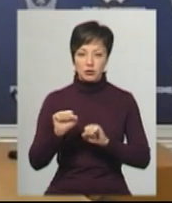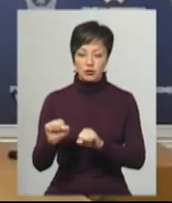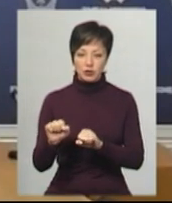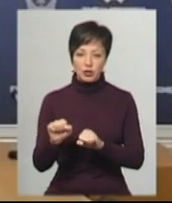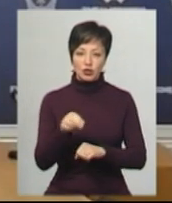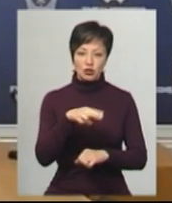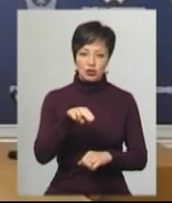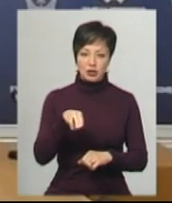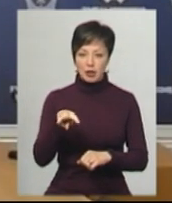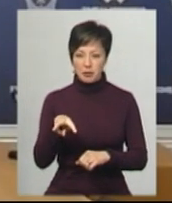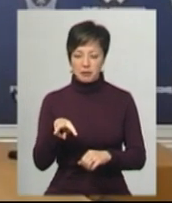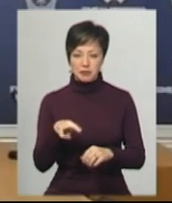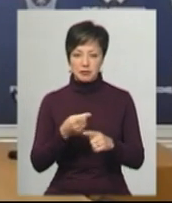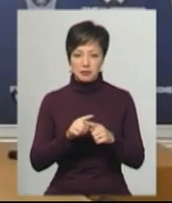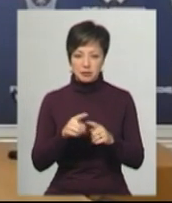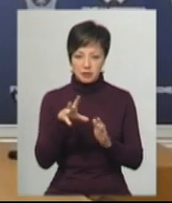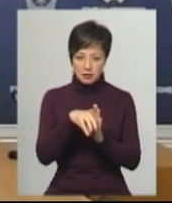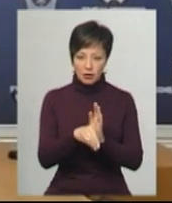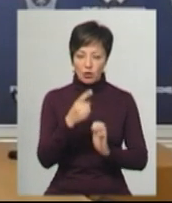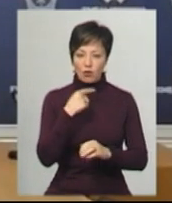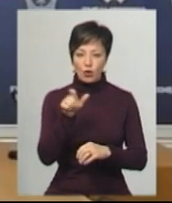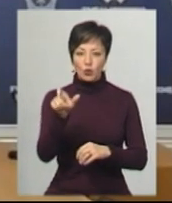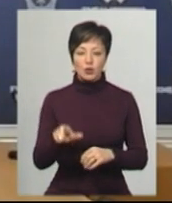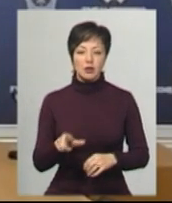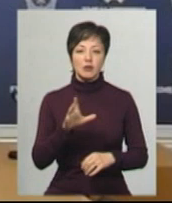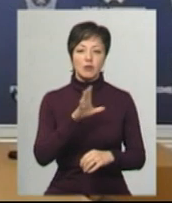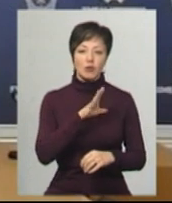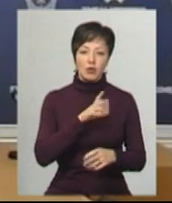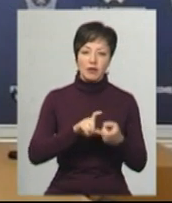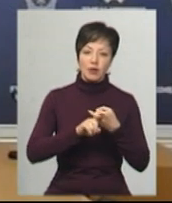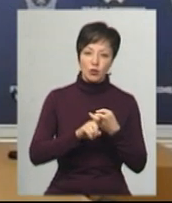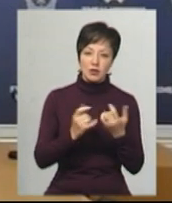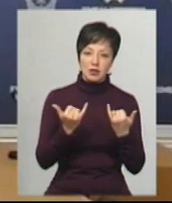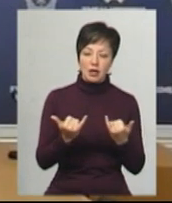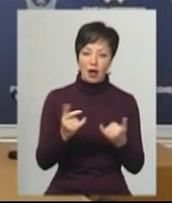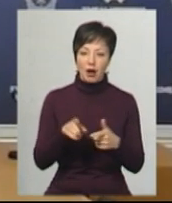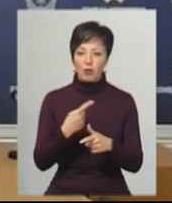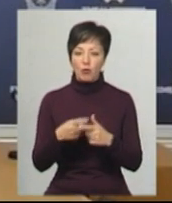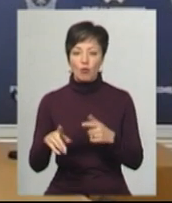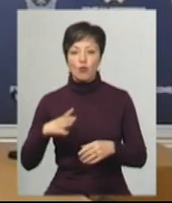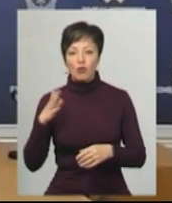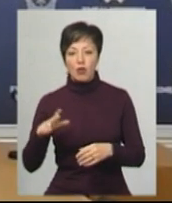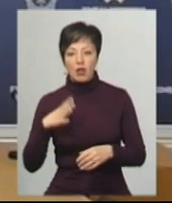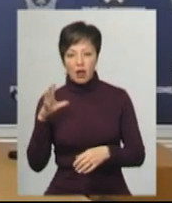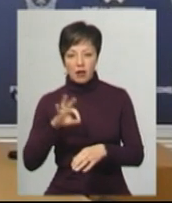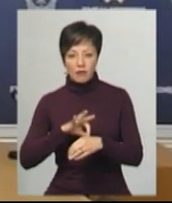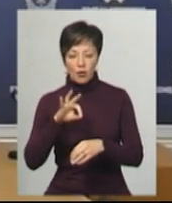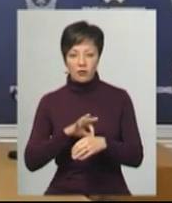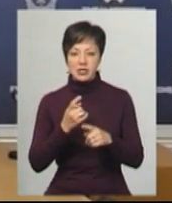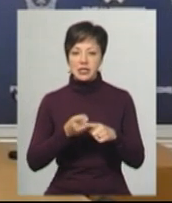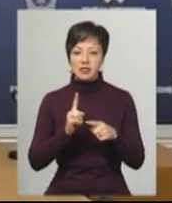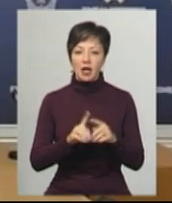або M в людини, тобто підтвердження того, що людина або інфікована зараз коронавірусом, або була інфікована коронавірусом,